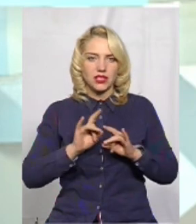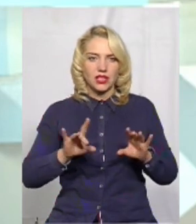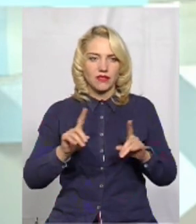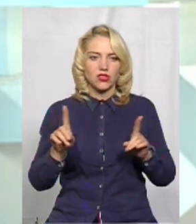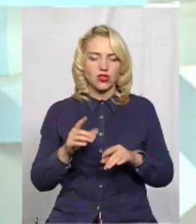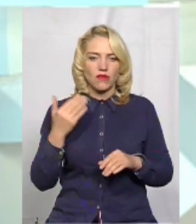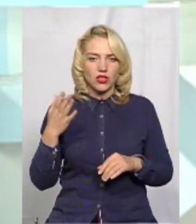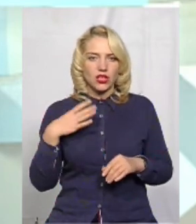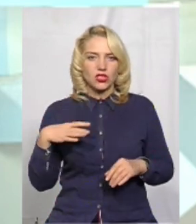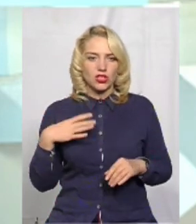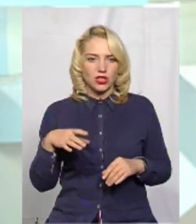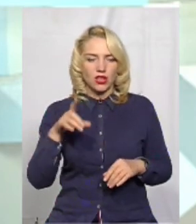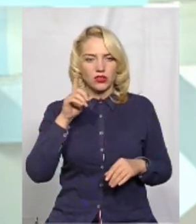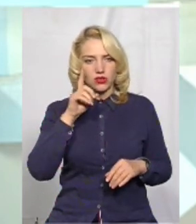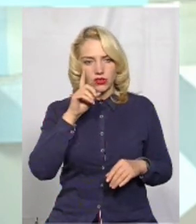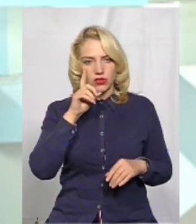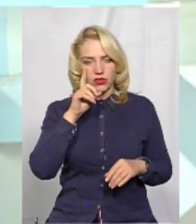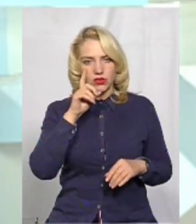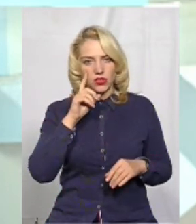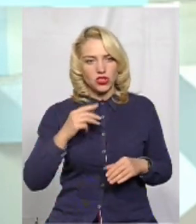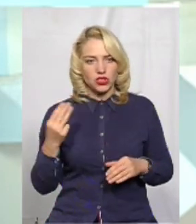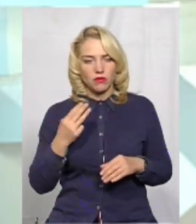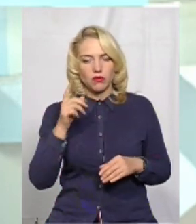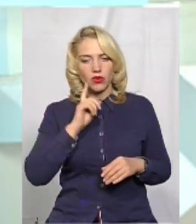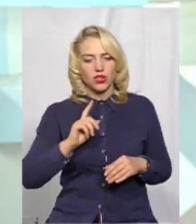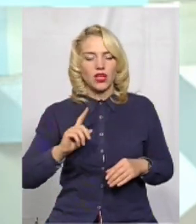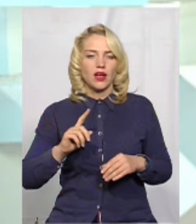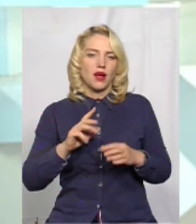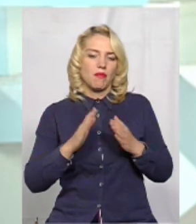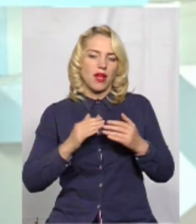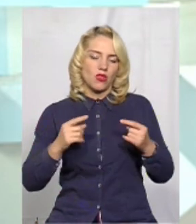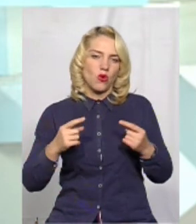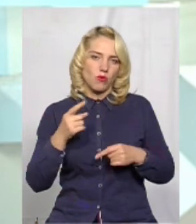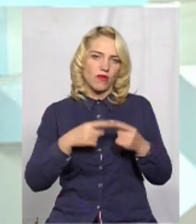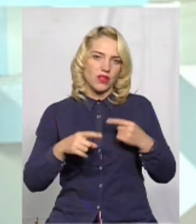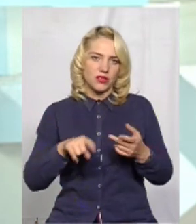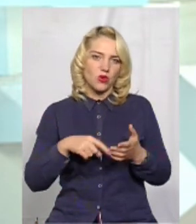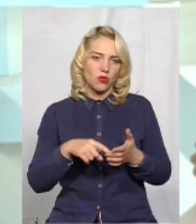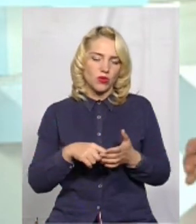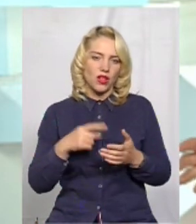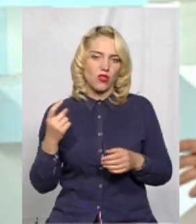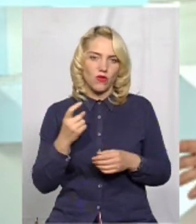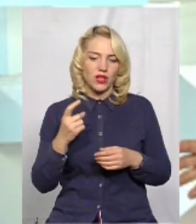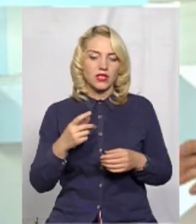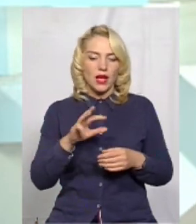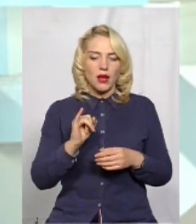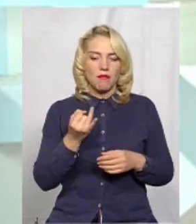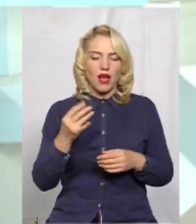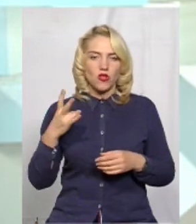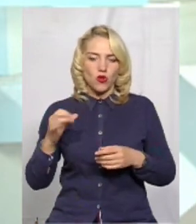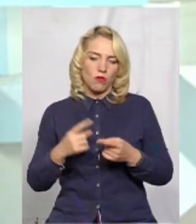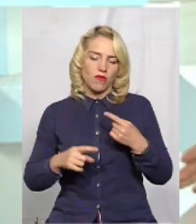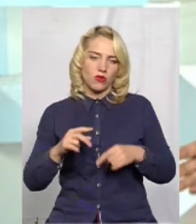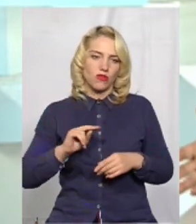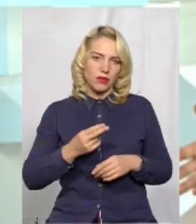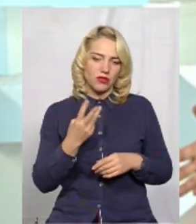вони чекають, поки в Шепетівку майно повернеться в комунальну власність. Наразі майно ми повернули тільки в п'ятницю, три